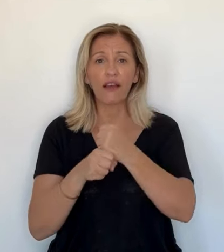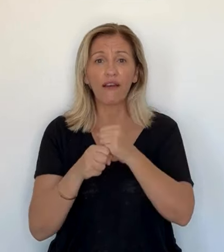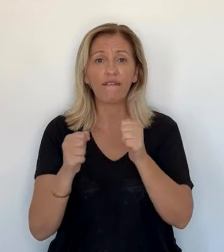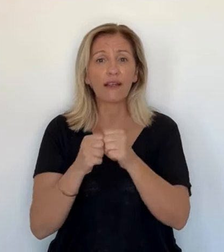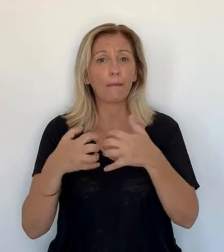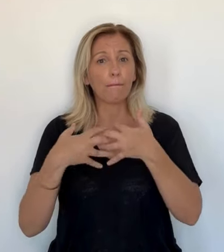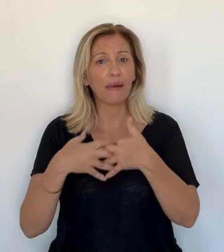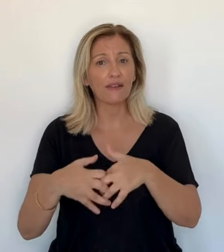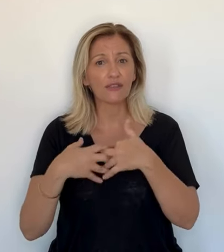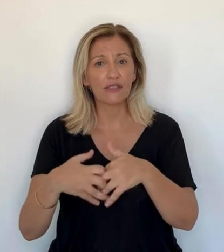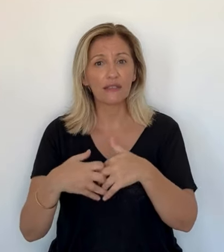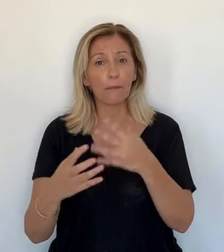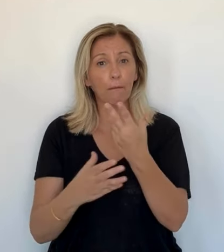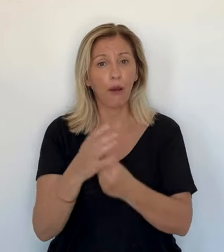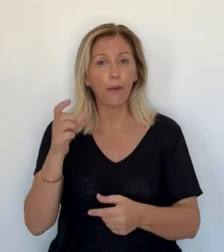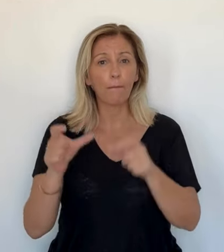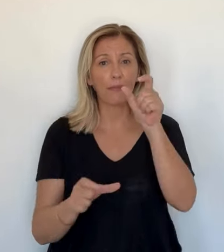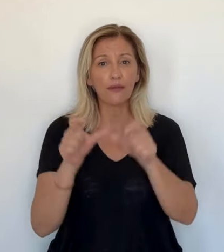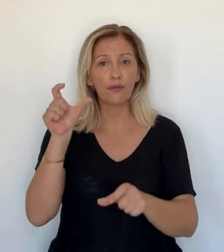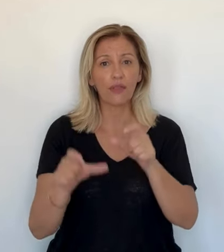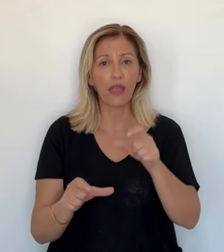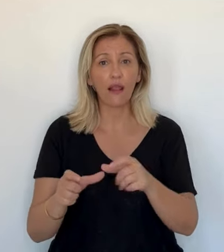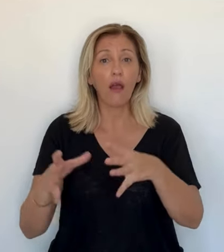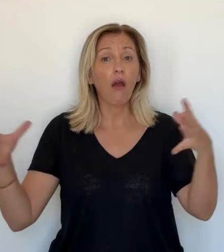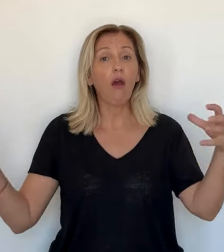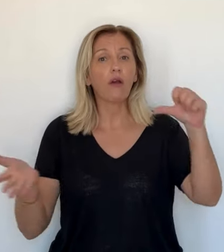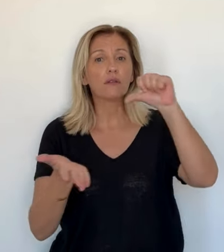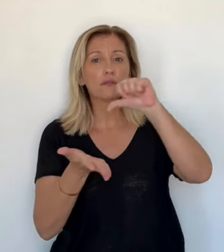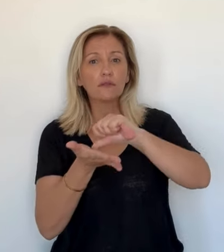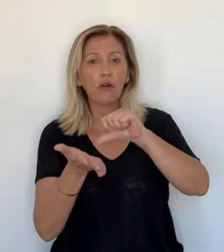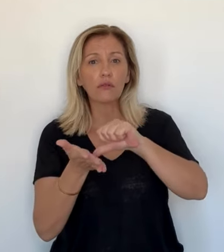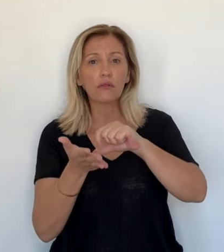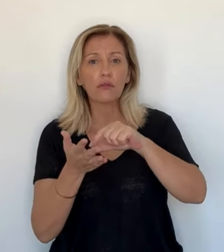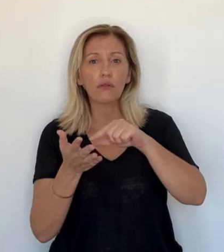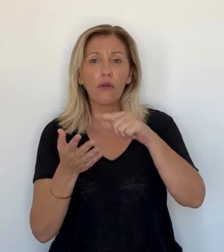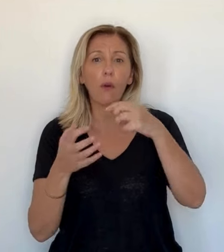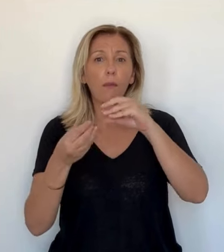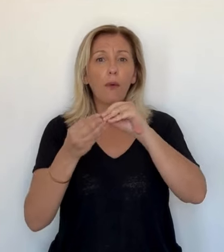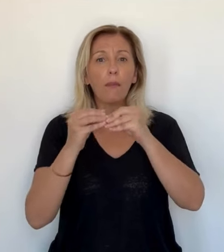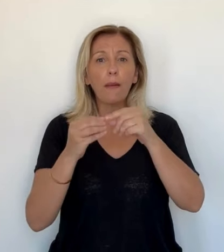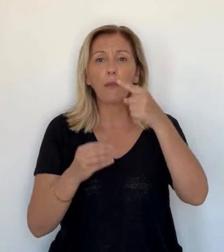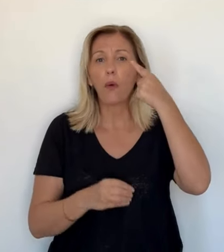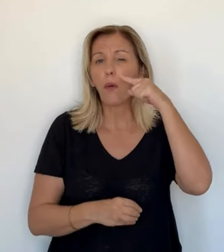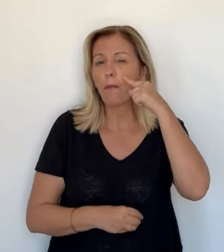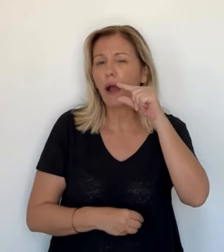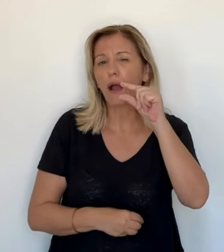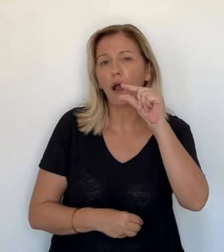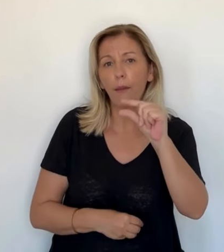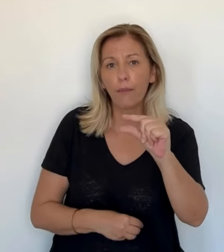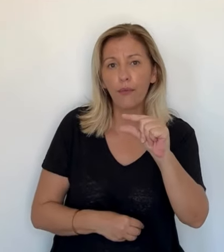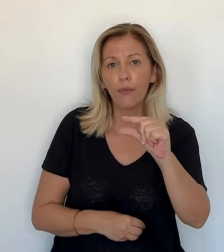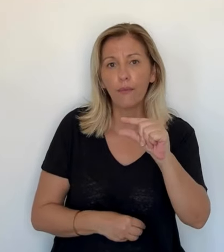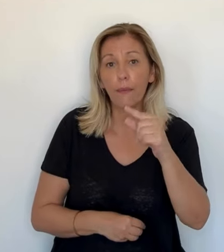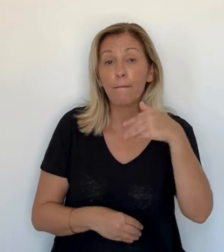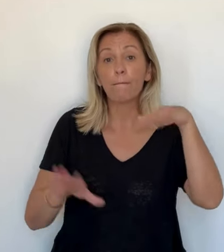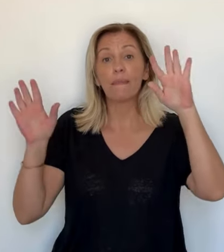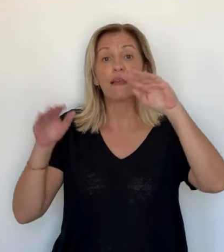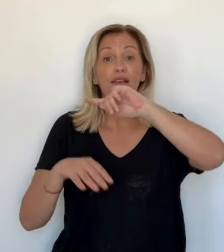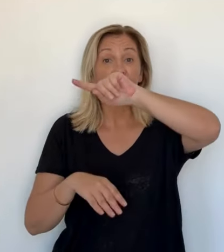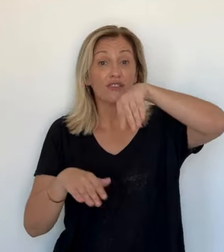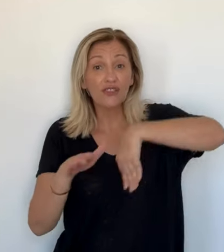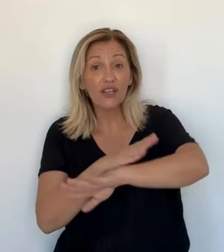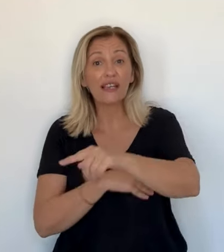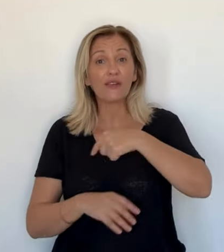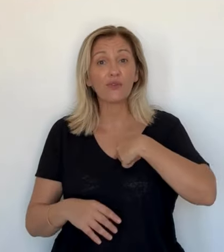à Paris, et puis même le centre de Bastia ou le centre de Nice de haute énergie. C'est des centres que j'ai personnellement contactés, mais qui sont eux-mêmes en